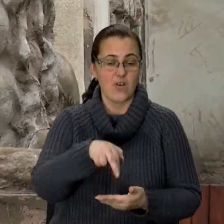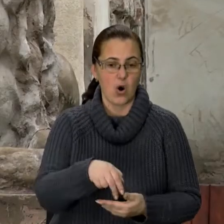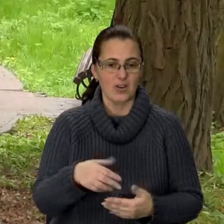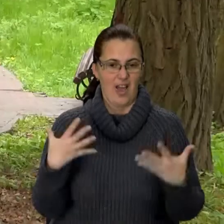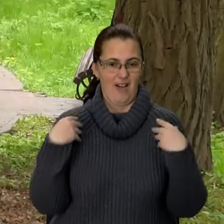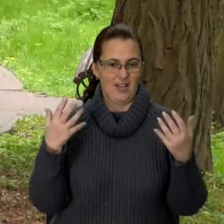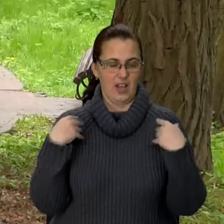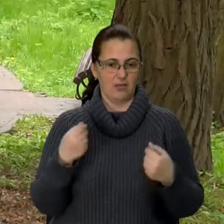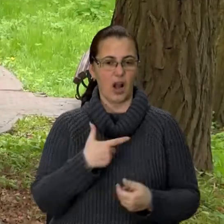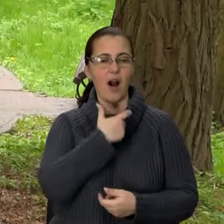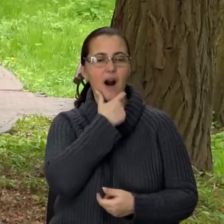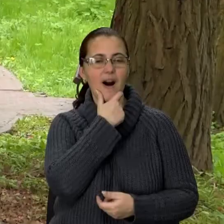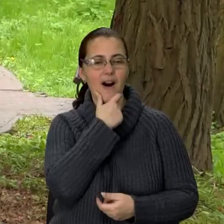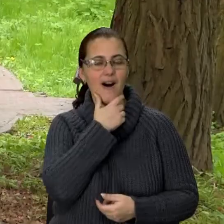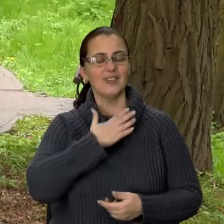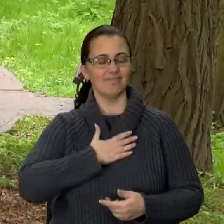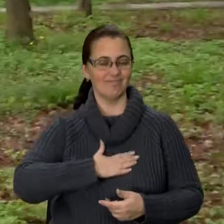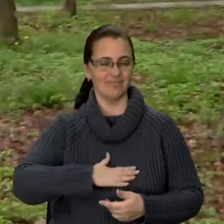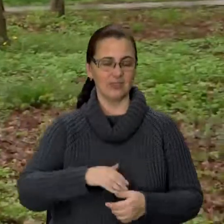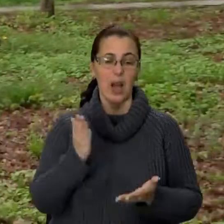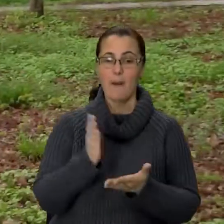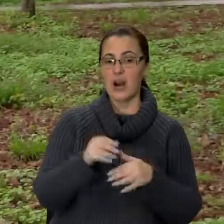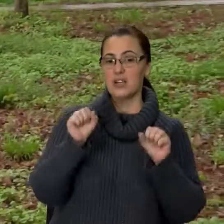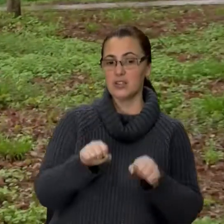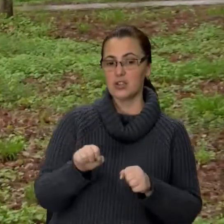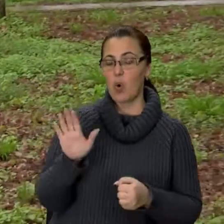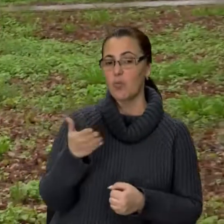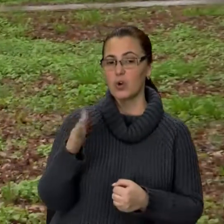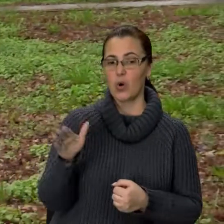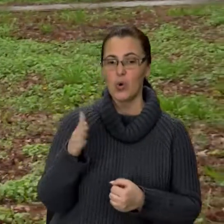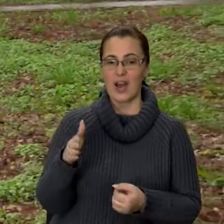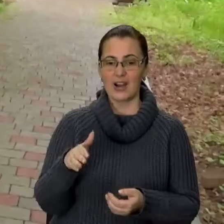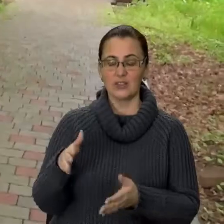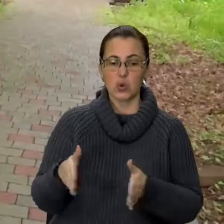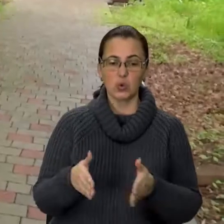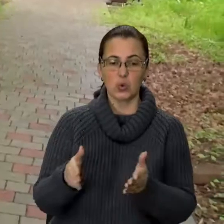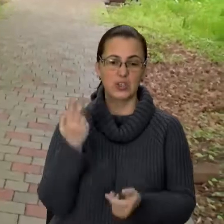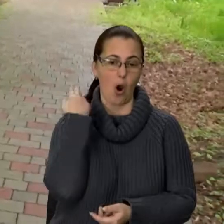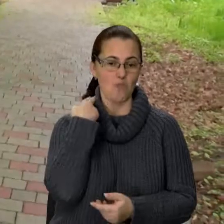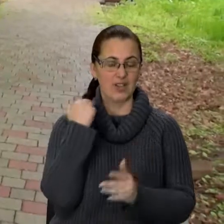намилуєтеся будівлею, маєте змогу прогулятись за вистими доріжками англійського парку.